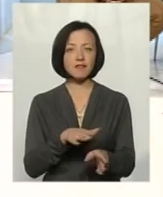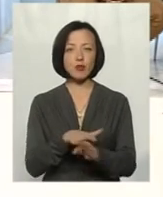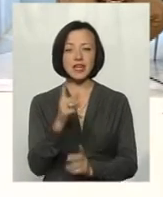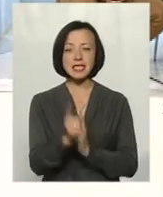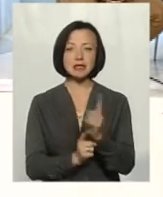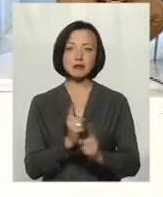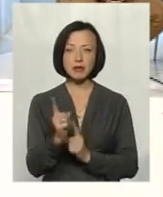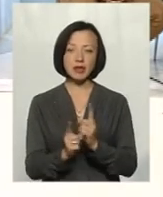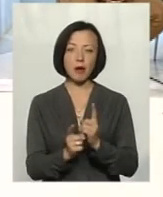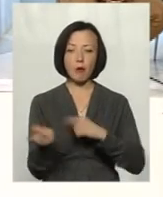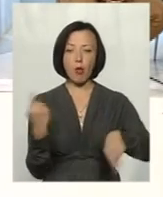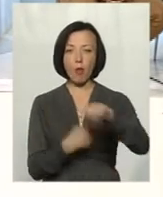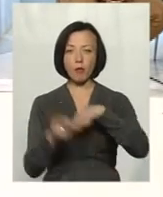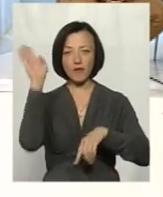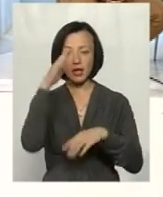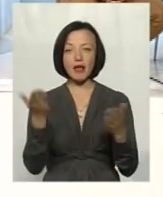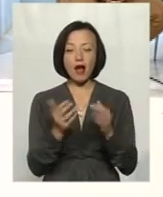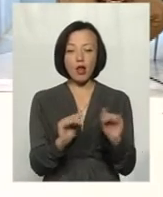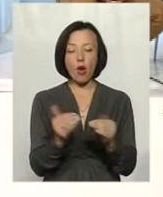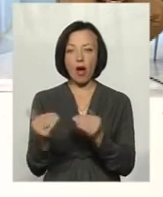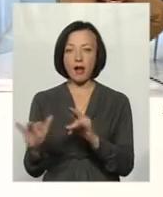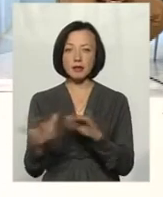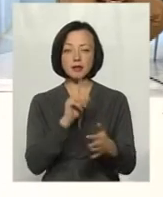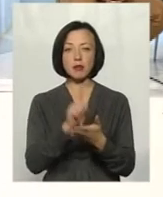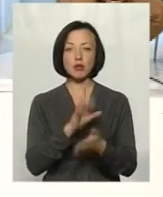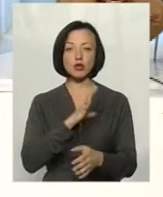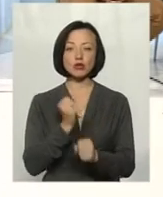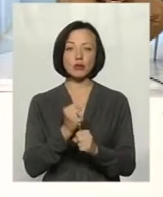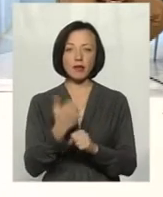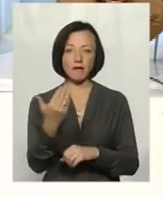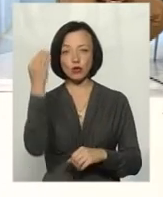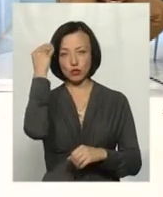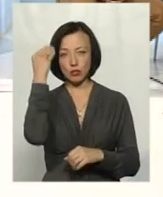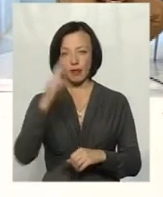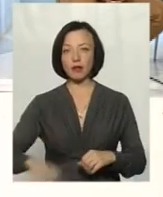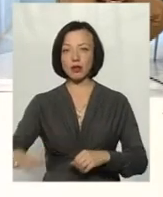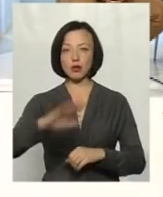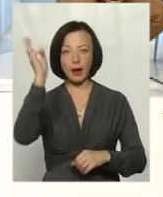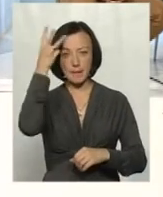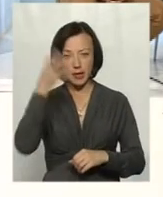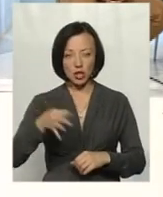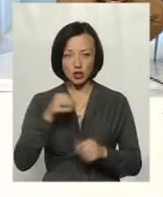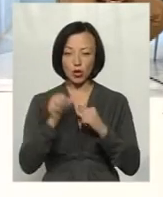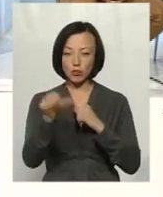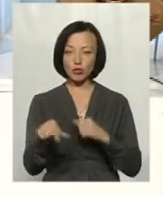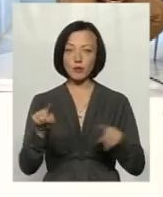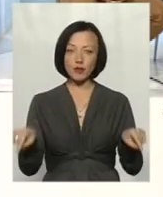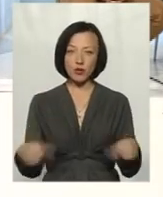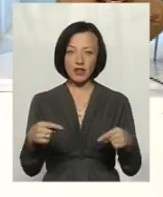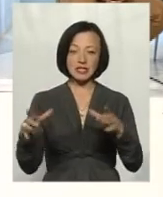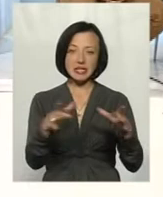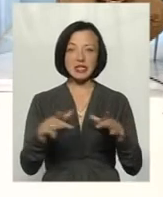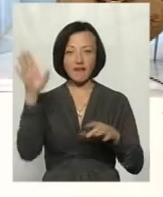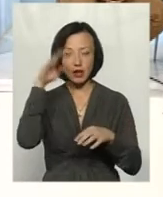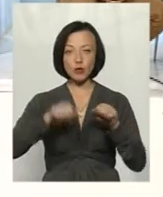та зміна колообігу води. Які локальні дії мають бути зроблені, на вашу думку, на території Хмельниччини, окрім того, щоб відновити ставки,